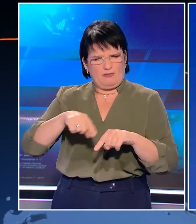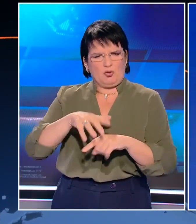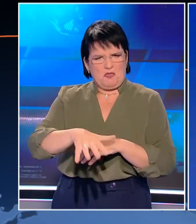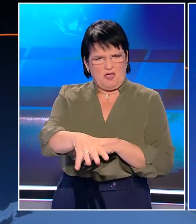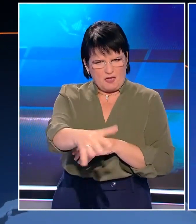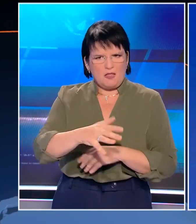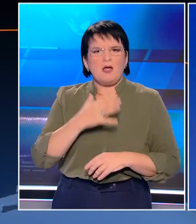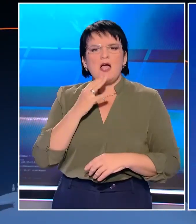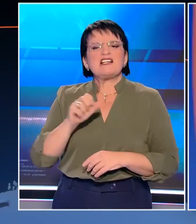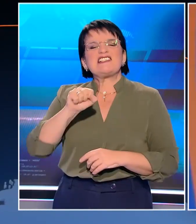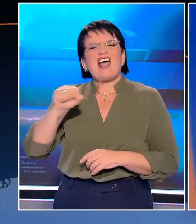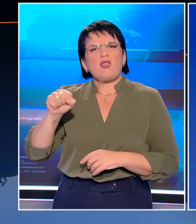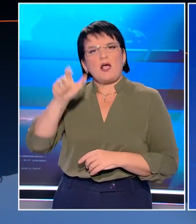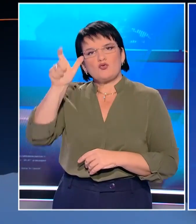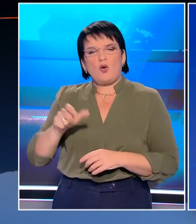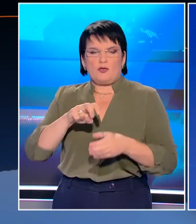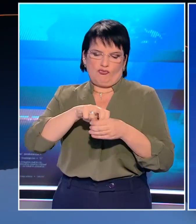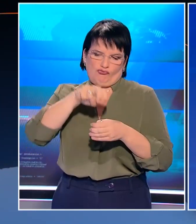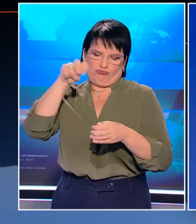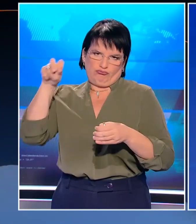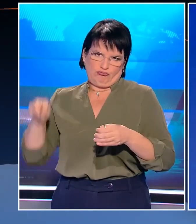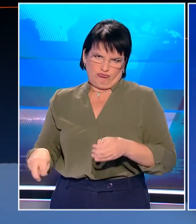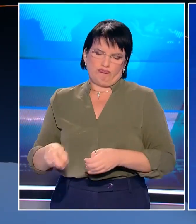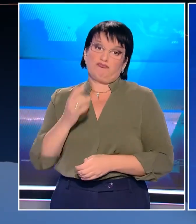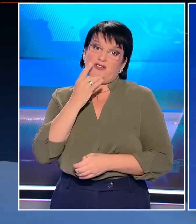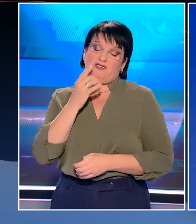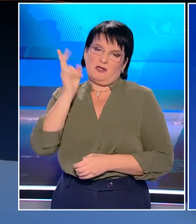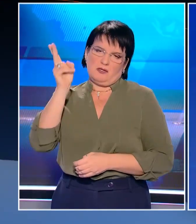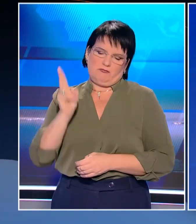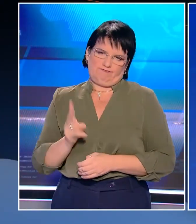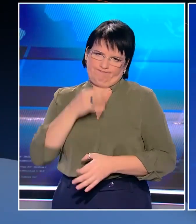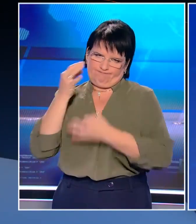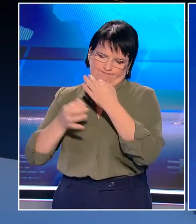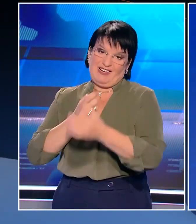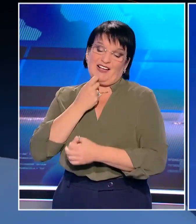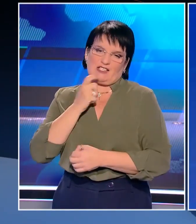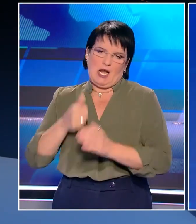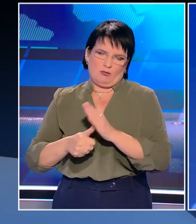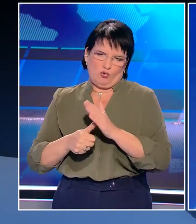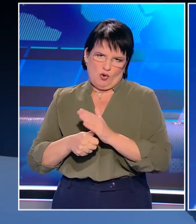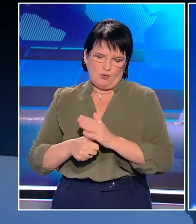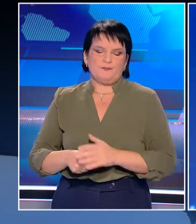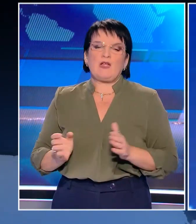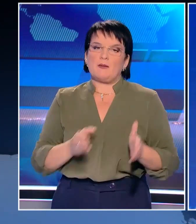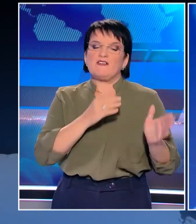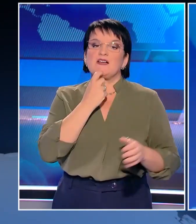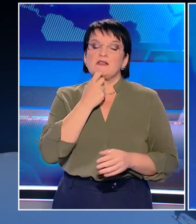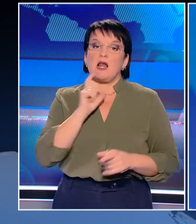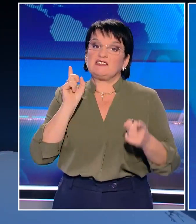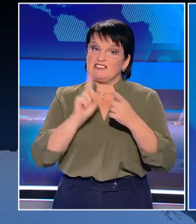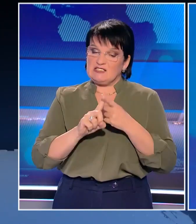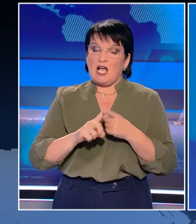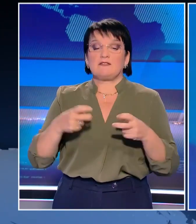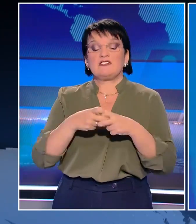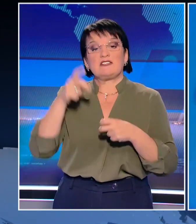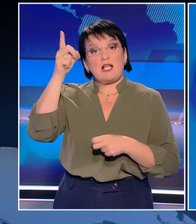κόμμα προανήγγυλο Γιώργος Σταθάκης με μια ιδιαίτερα εχμηρή δήλωση κατά του Στέφανου Κασελάκη. Την ίδια ώρα ο πρόεδρος του ΣΥΡΙΖΑ συναντήθηκε